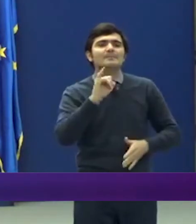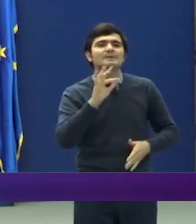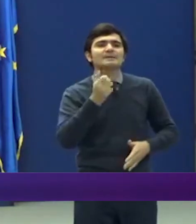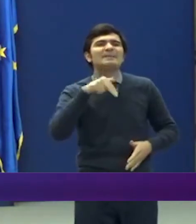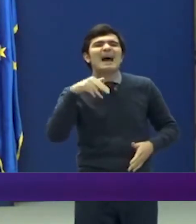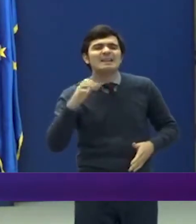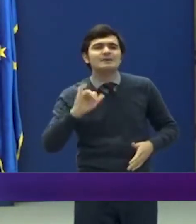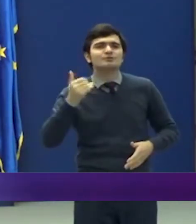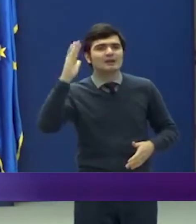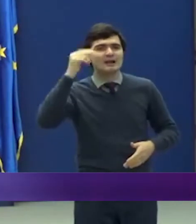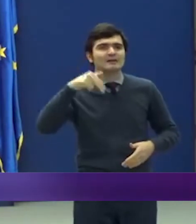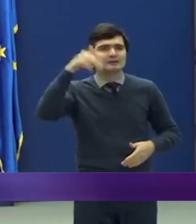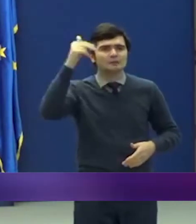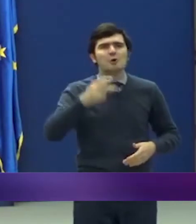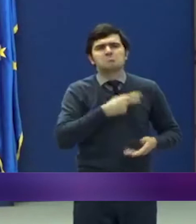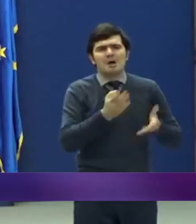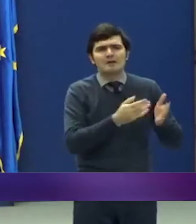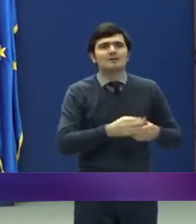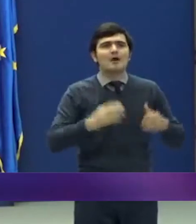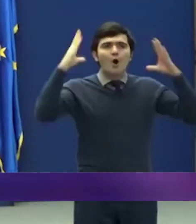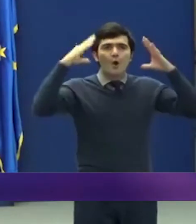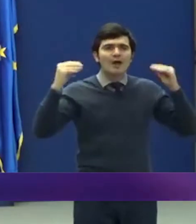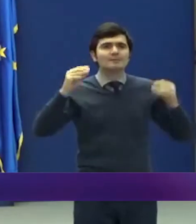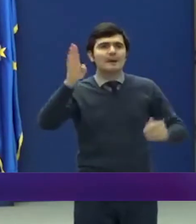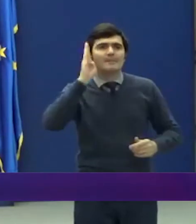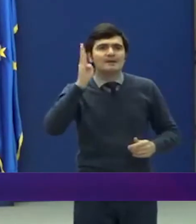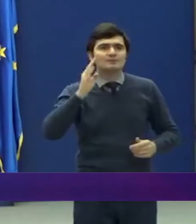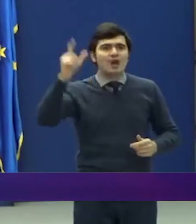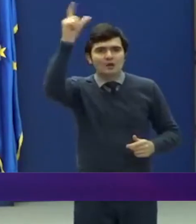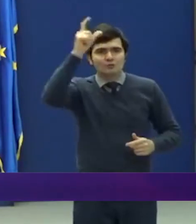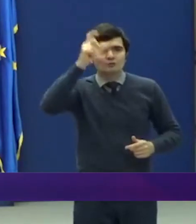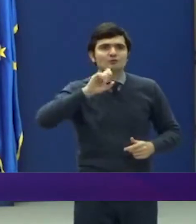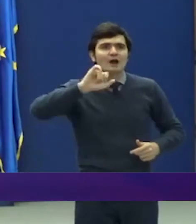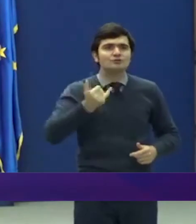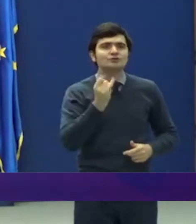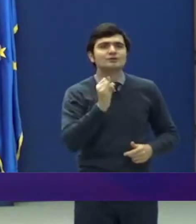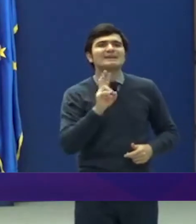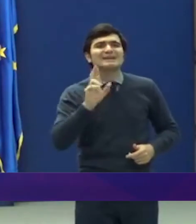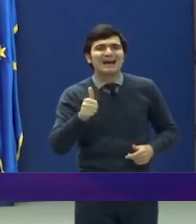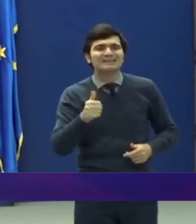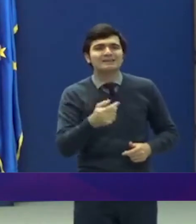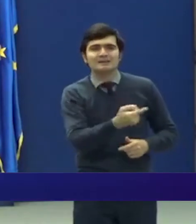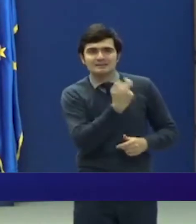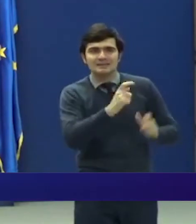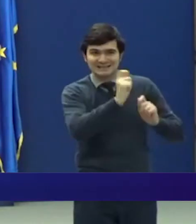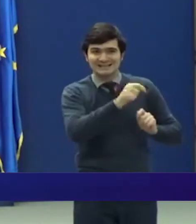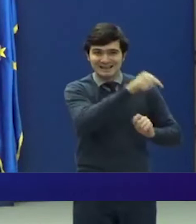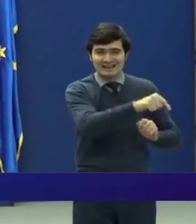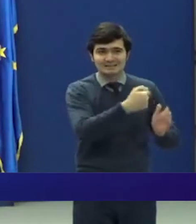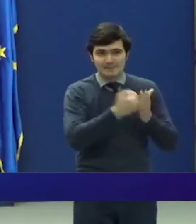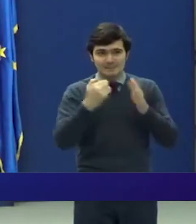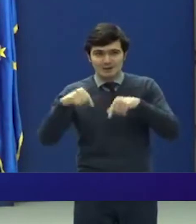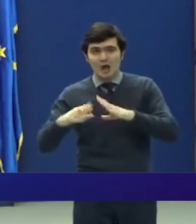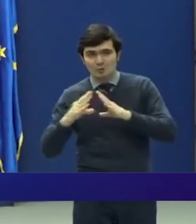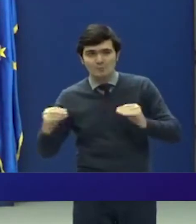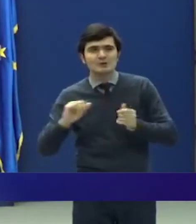Irlandei de Nord, Olanda, Belgia, Turcia și Iran, din aceste țări către România și pentru toate